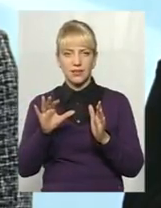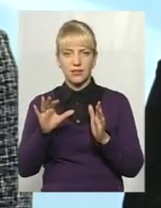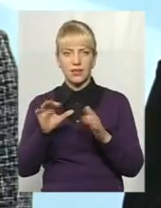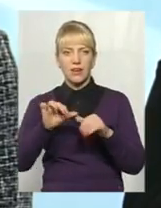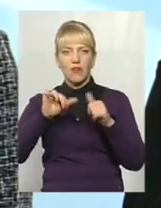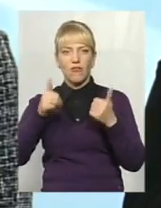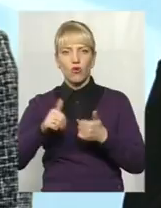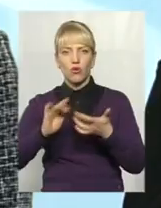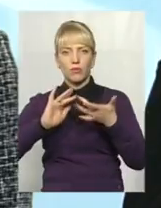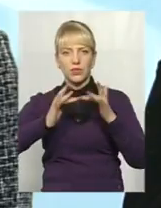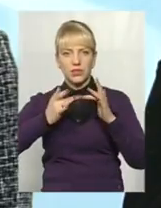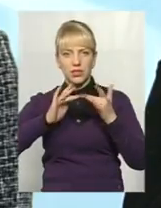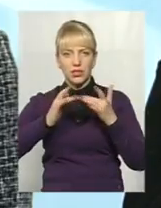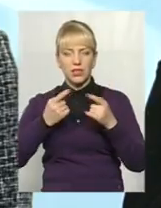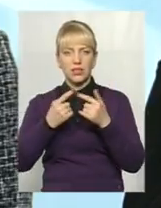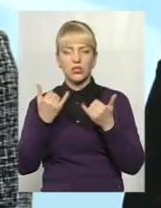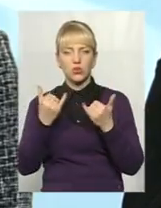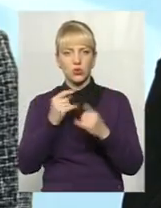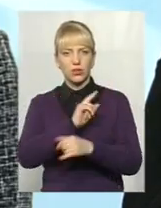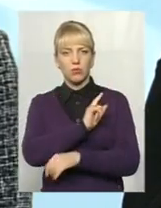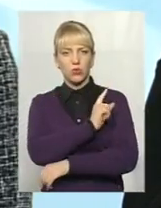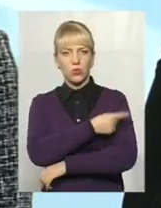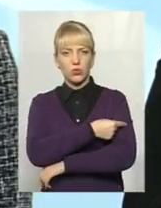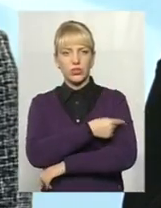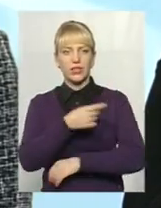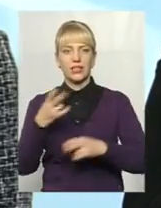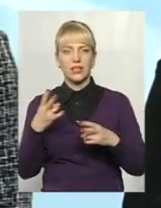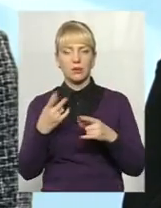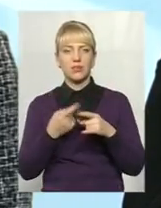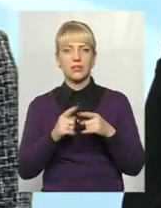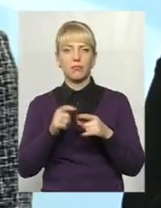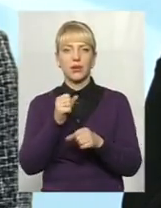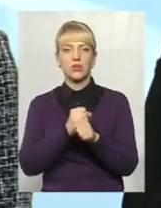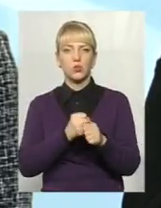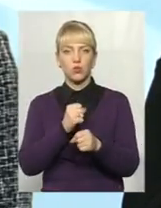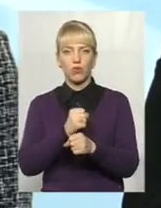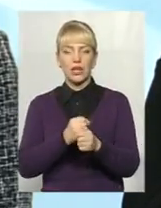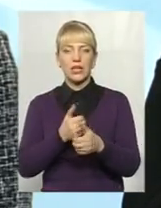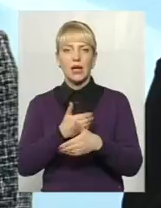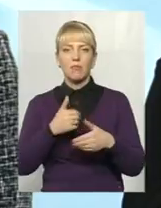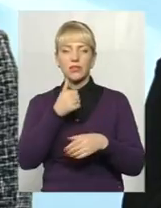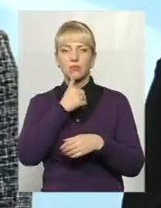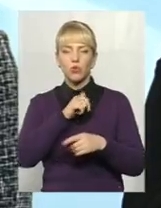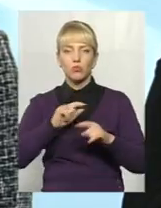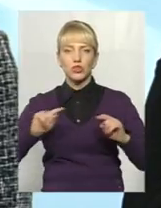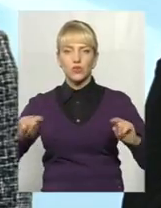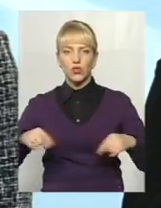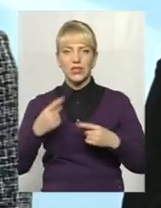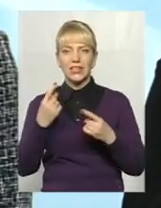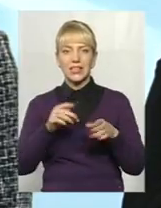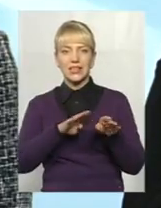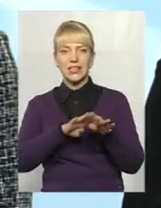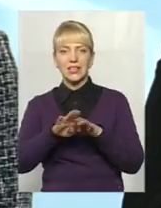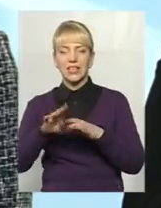інтернет-ресурс, він сьогодні потужний, і те би з ним працювати, ми пробуємо створити один єдиний такий